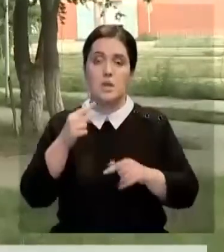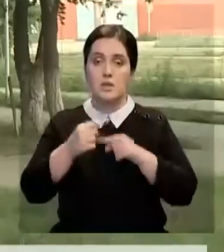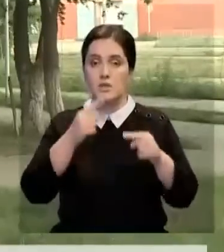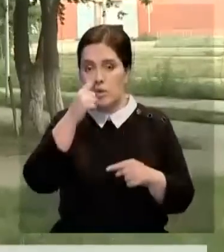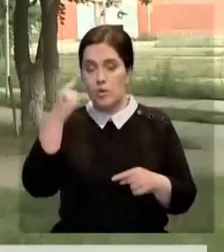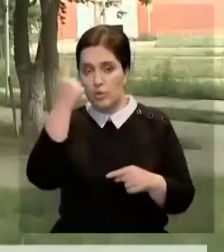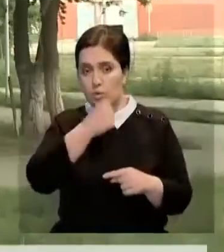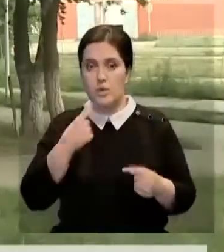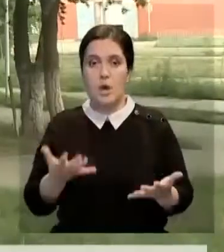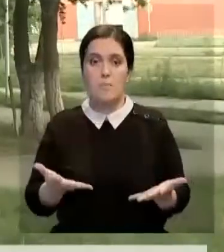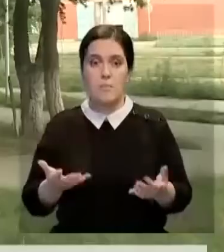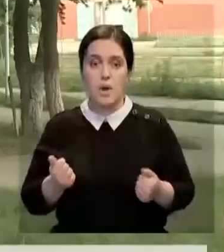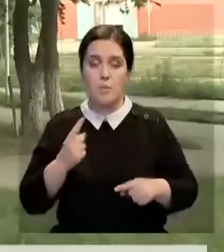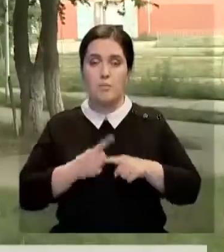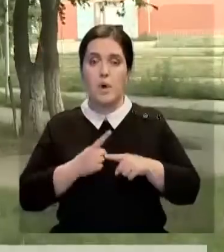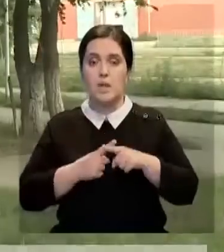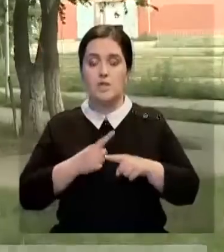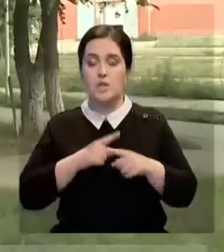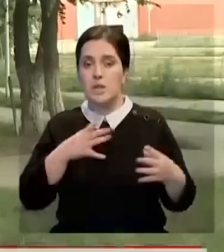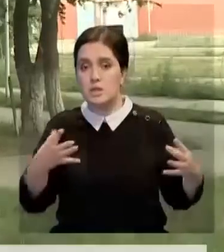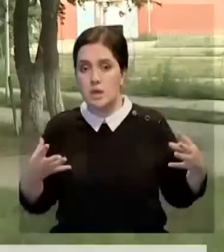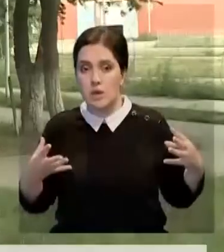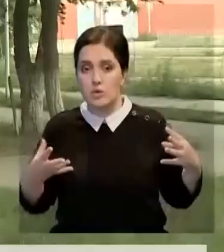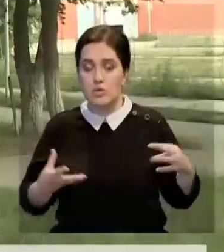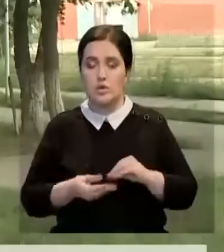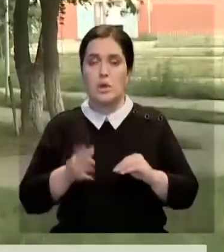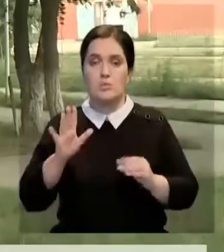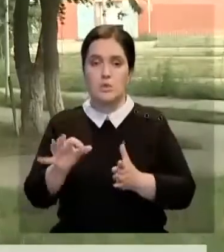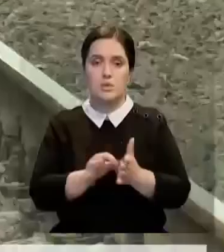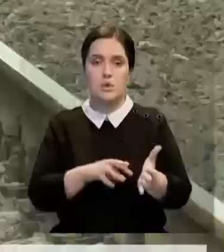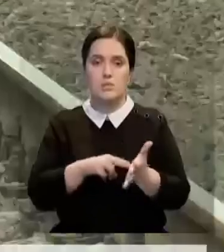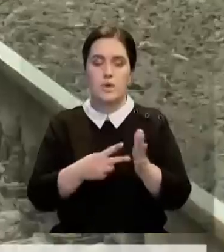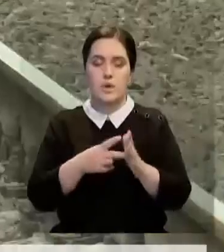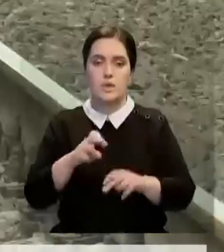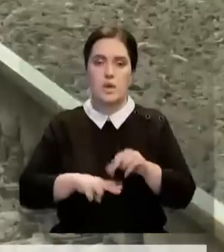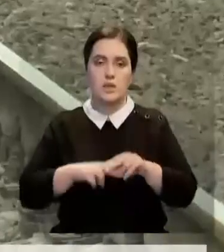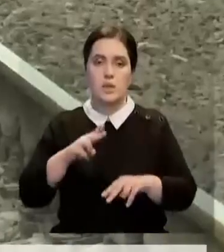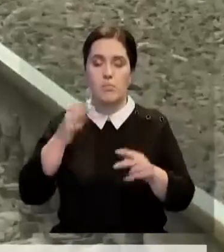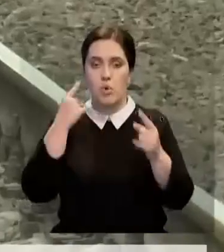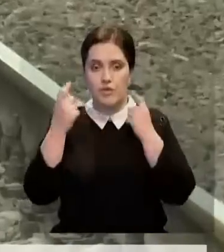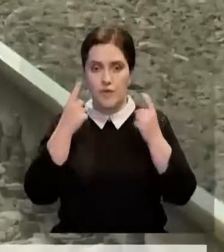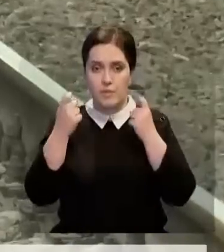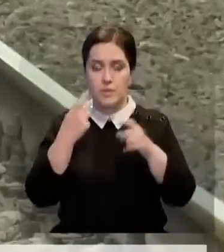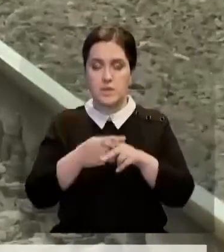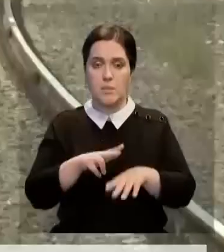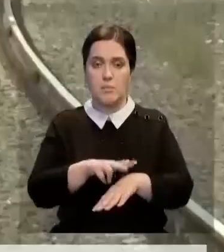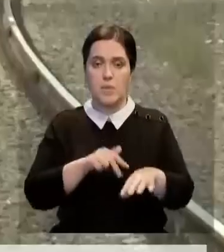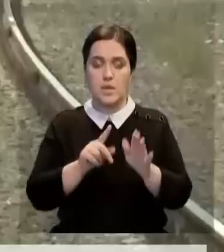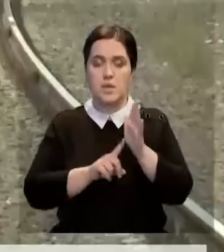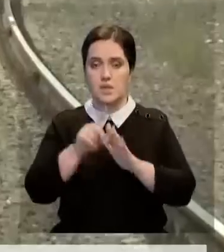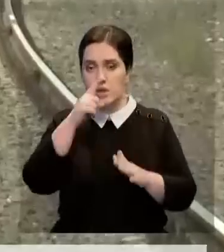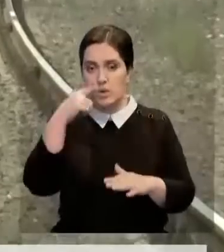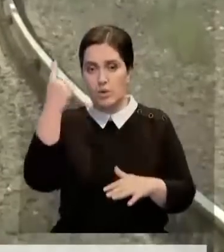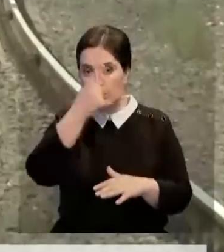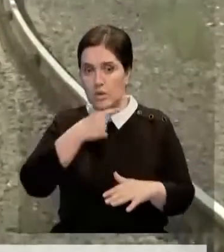получим положительное заключение. Уже будем сразу планировать на строительство. По информации линейного отдела полиции, с начала года